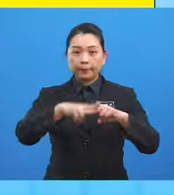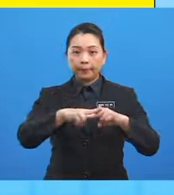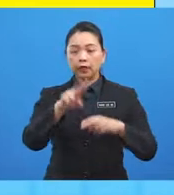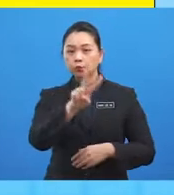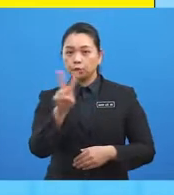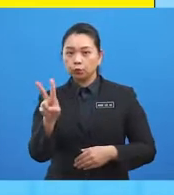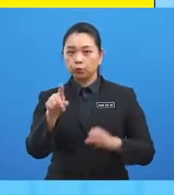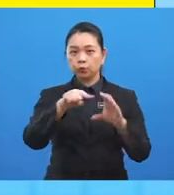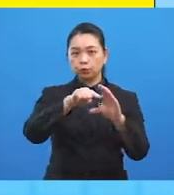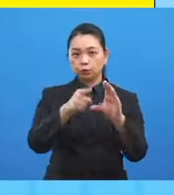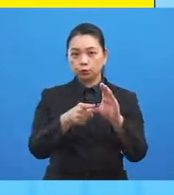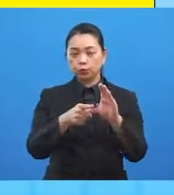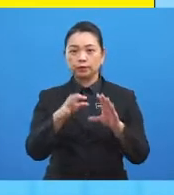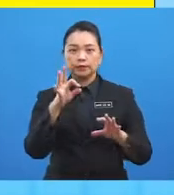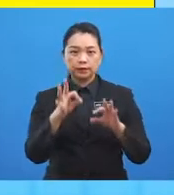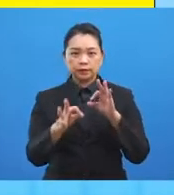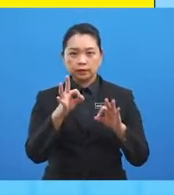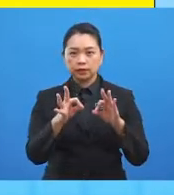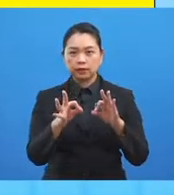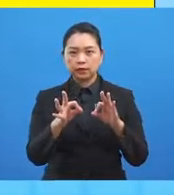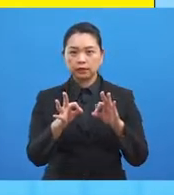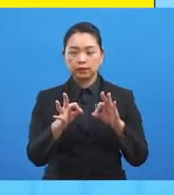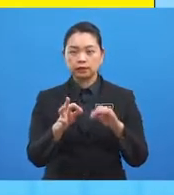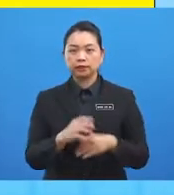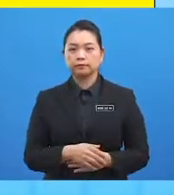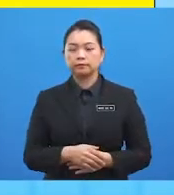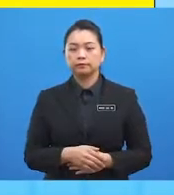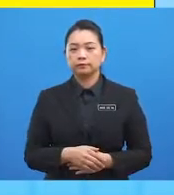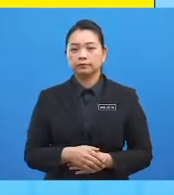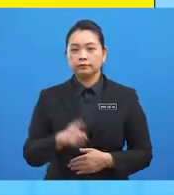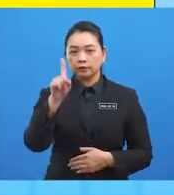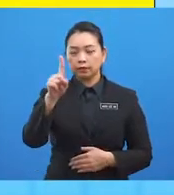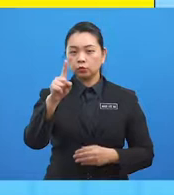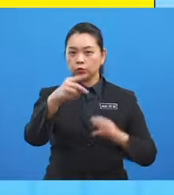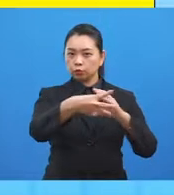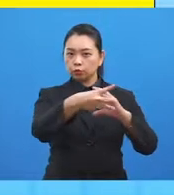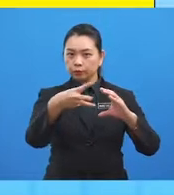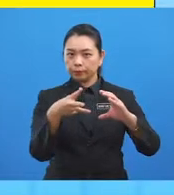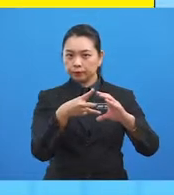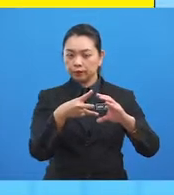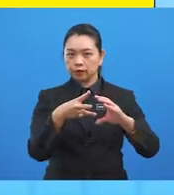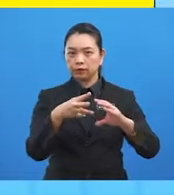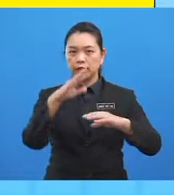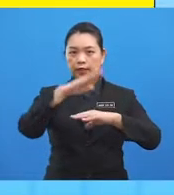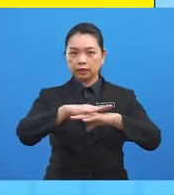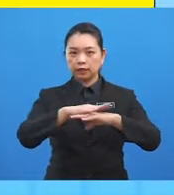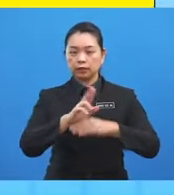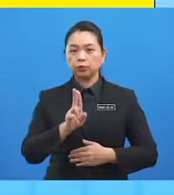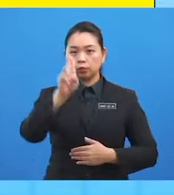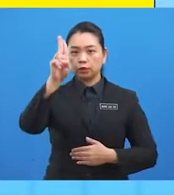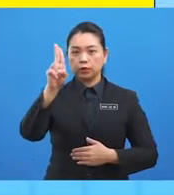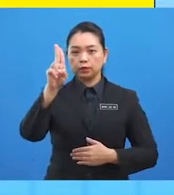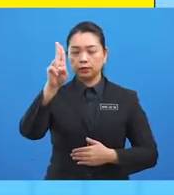latitude itu, jika satu selarian latitude itu berada ke utara